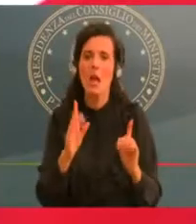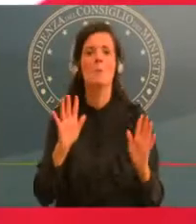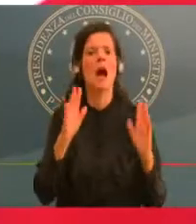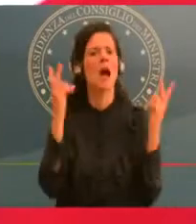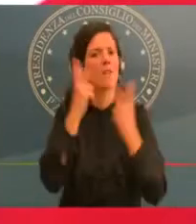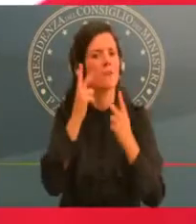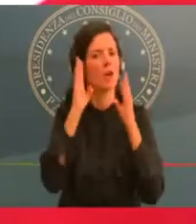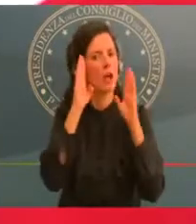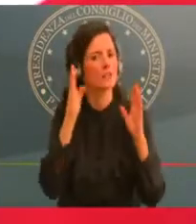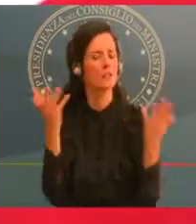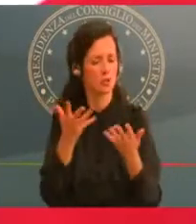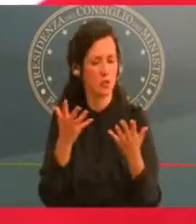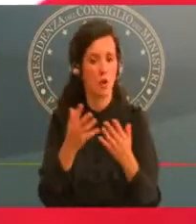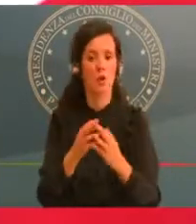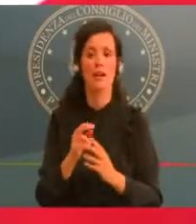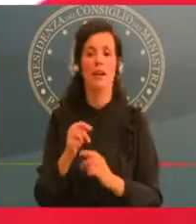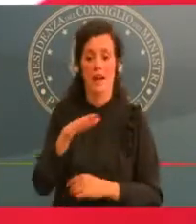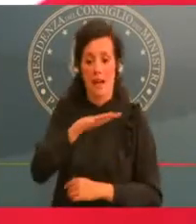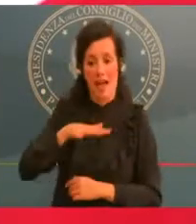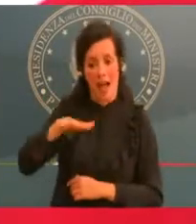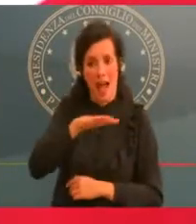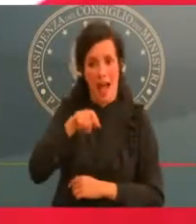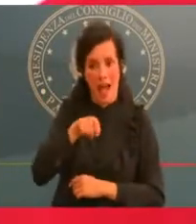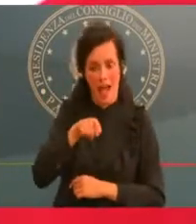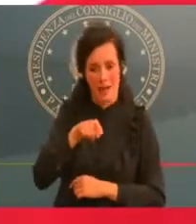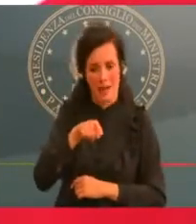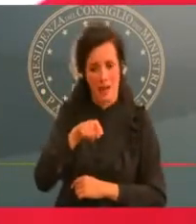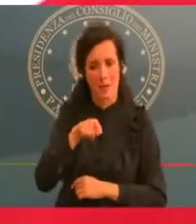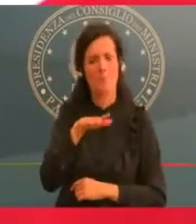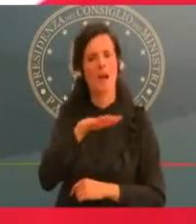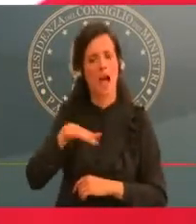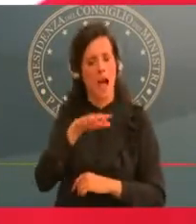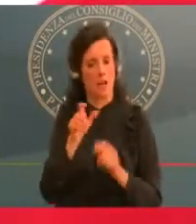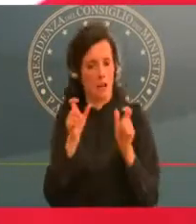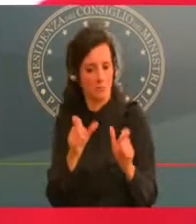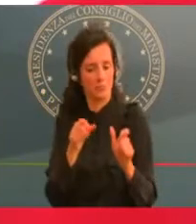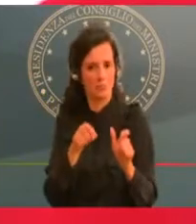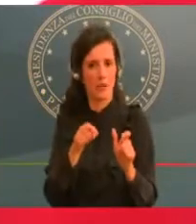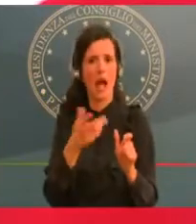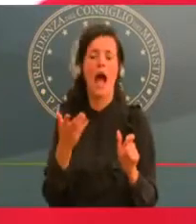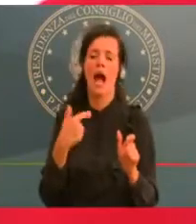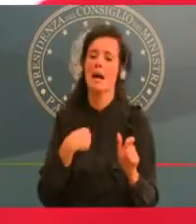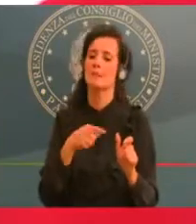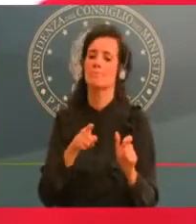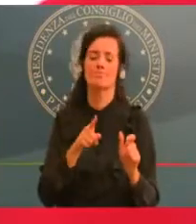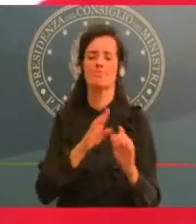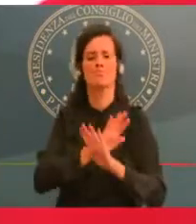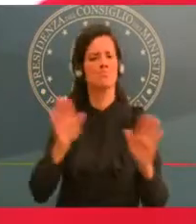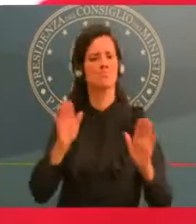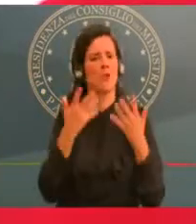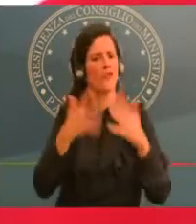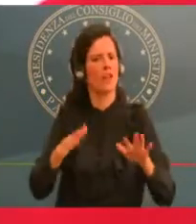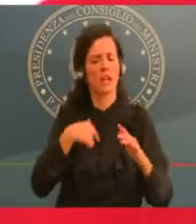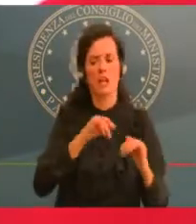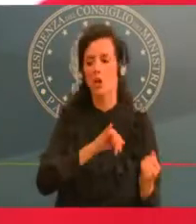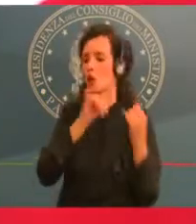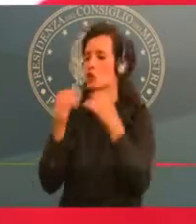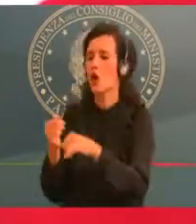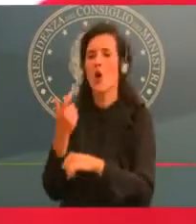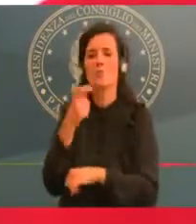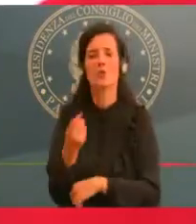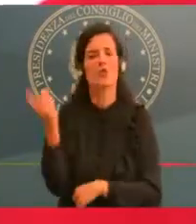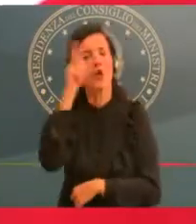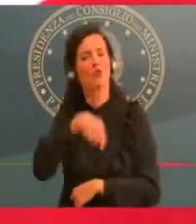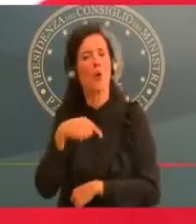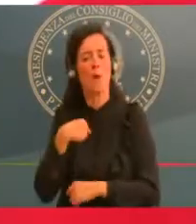diverso il giorno dopo non funziona così i dati devono appunto stabilizzarsi ecco perché abbiamo